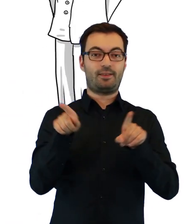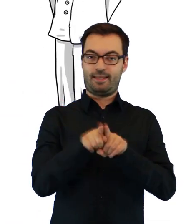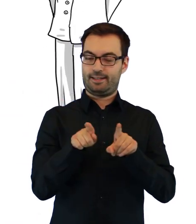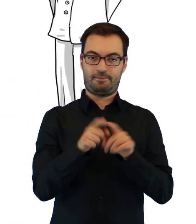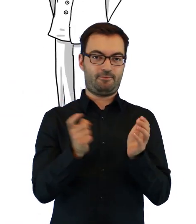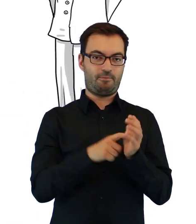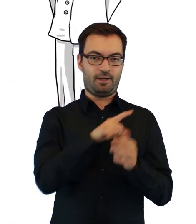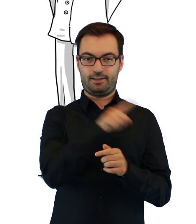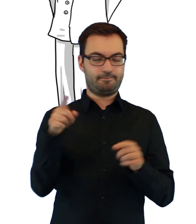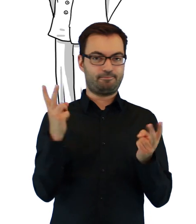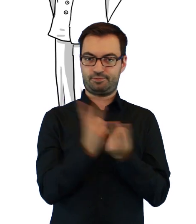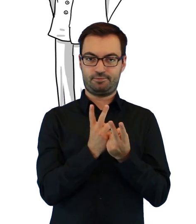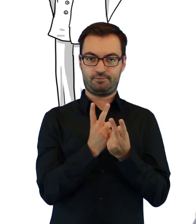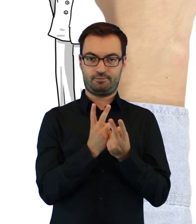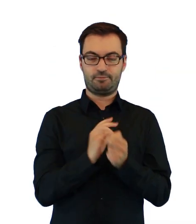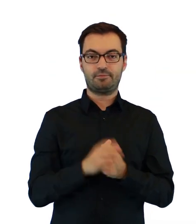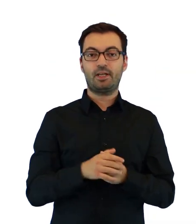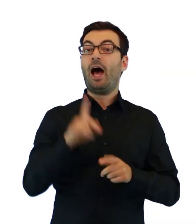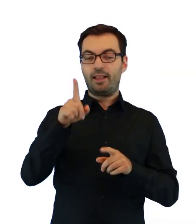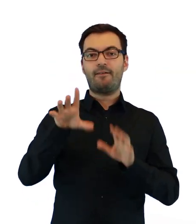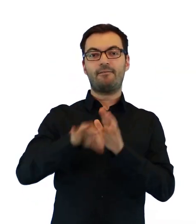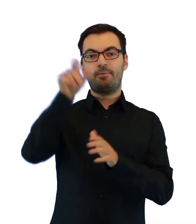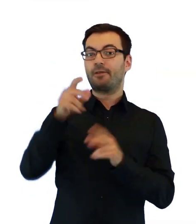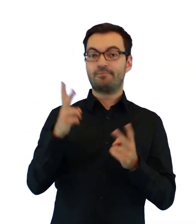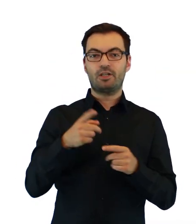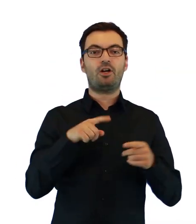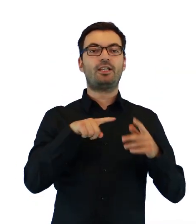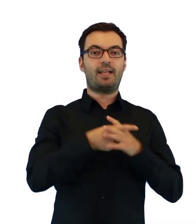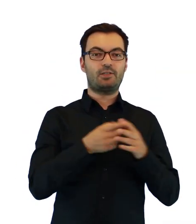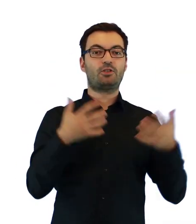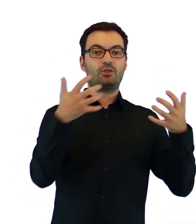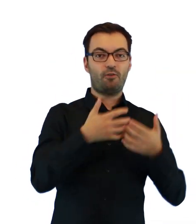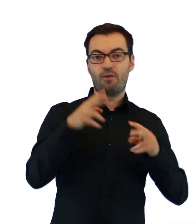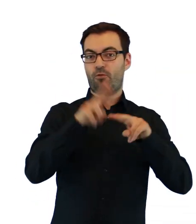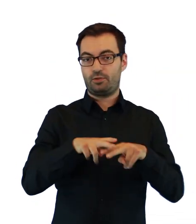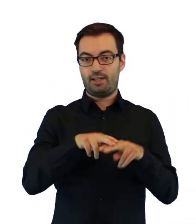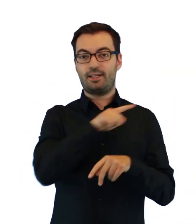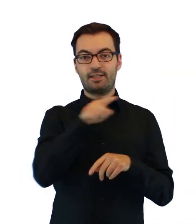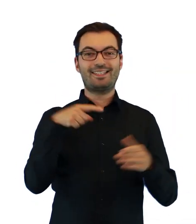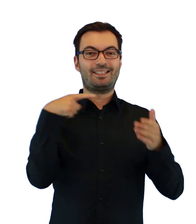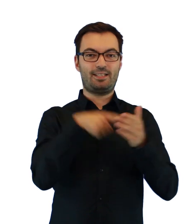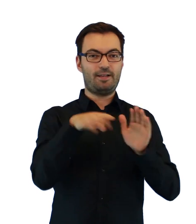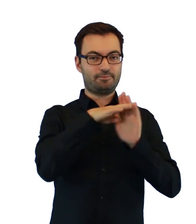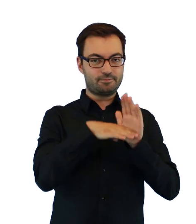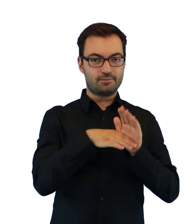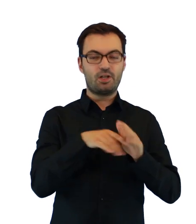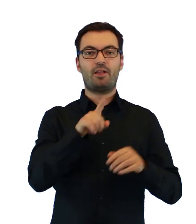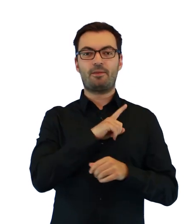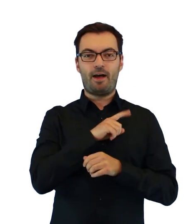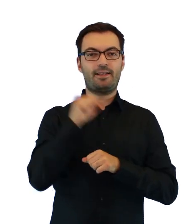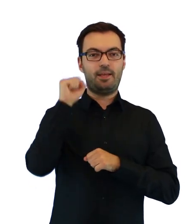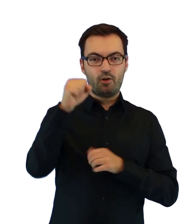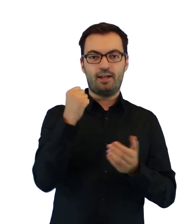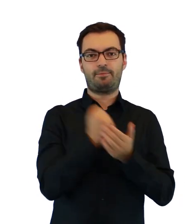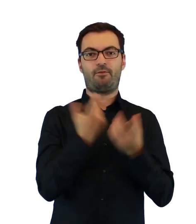same warunki, co mąż zaufania. Wyznacza go zarejestrowane stowarzyszenie lub fundacja, których celem statutowym jest troska o